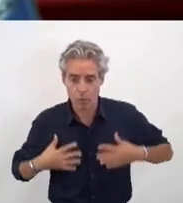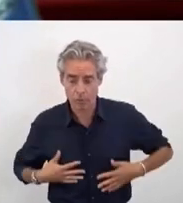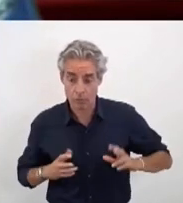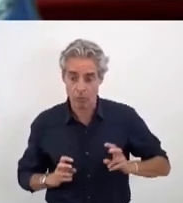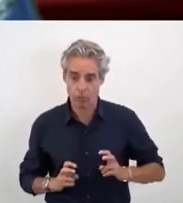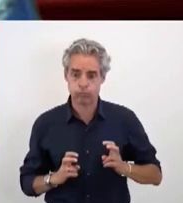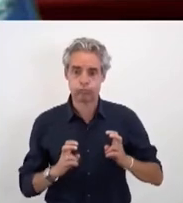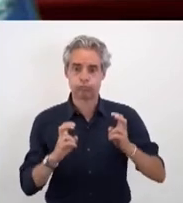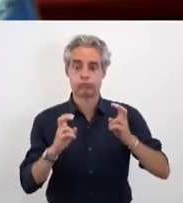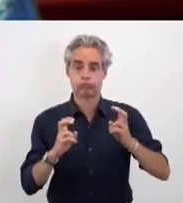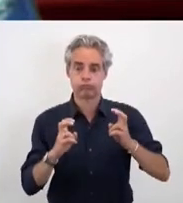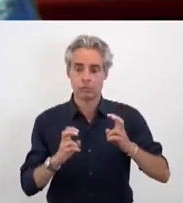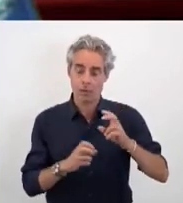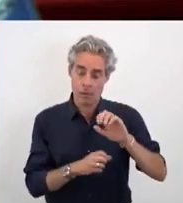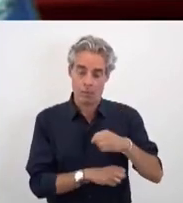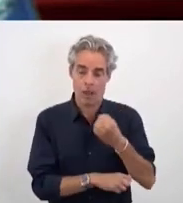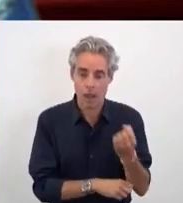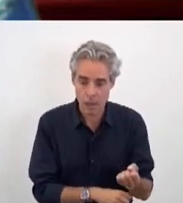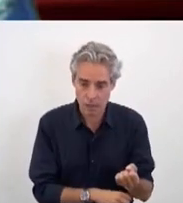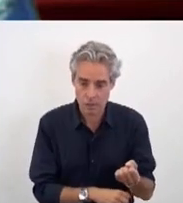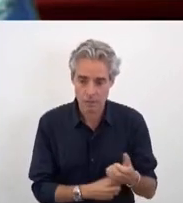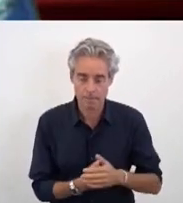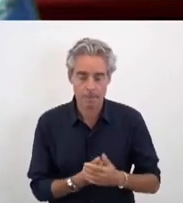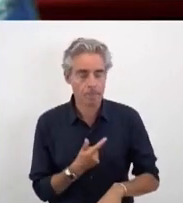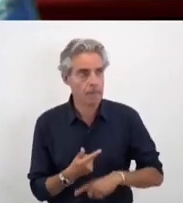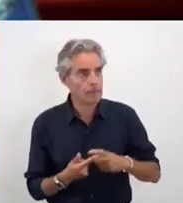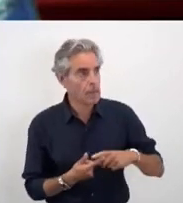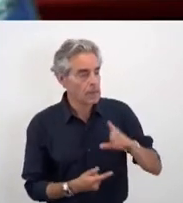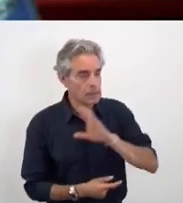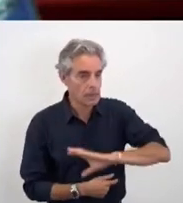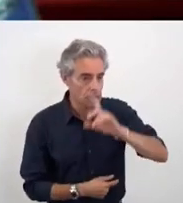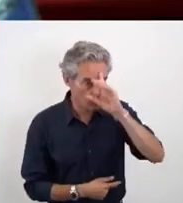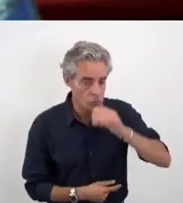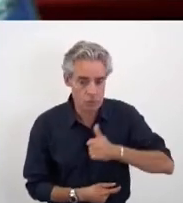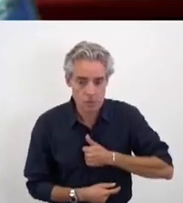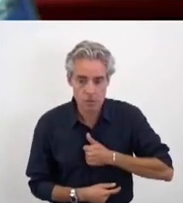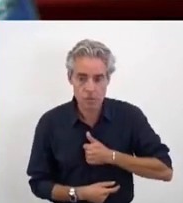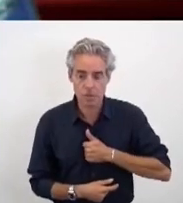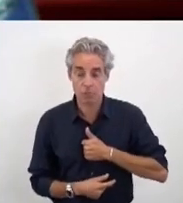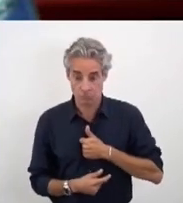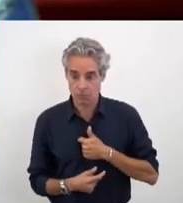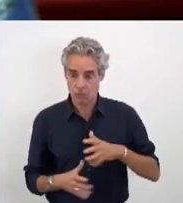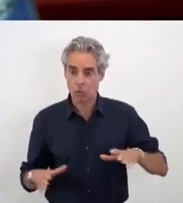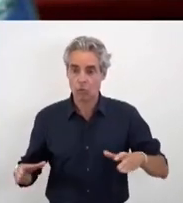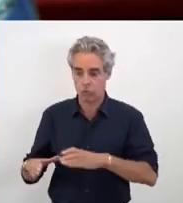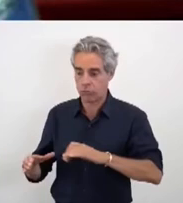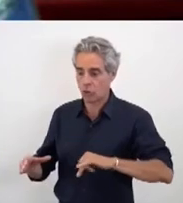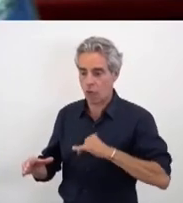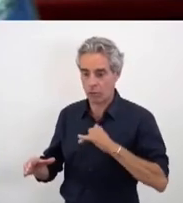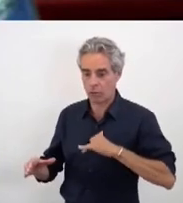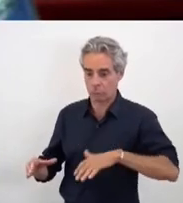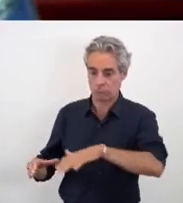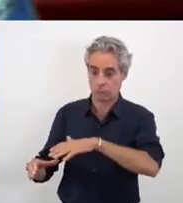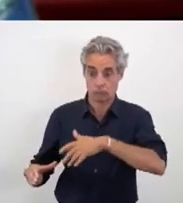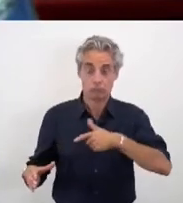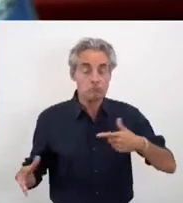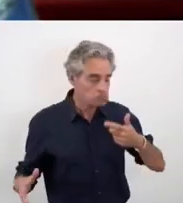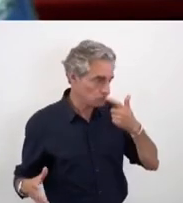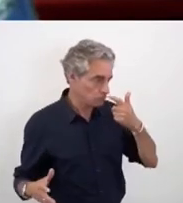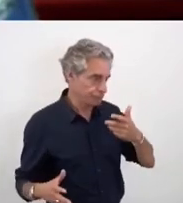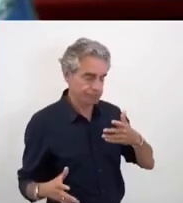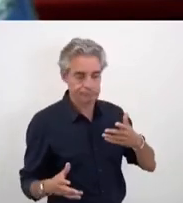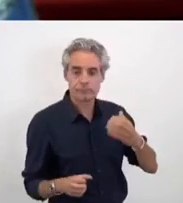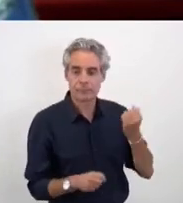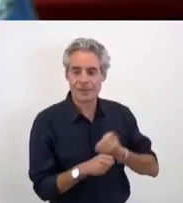de malaise, de tentatives suicidaires chez les jeunes. Je crois que nous ne faisons vraiment pas